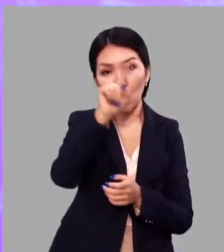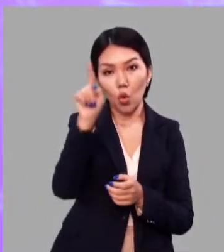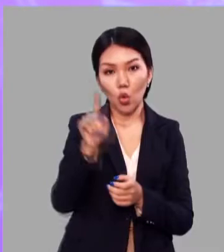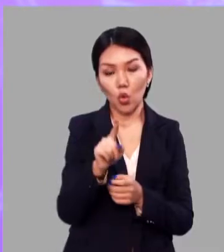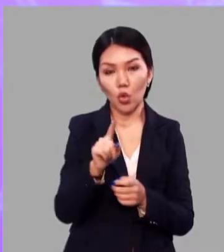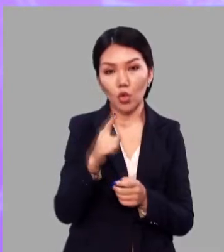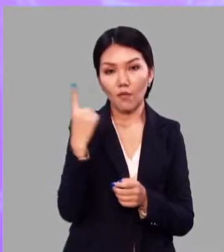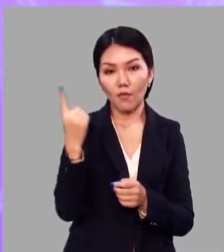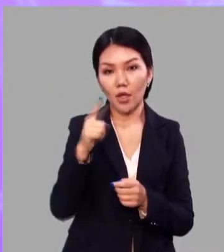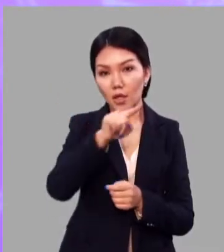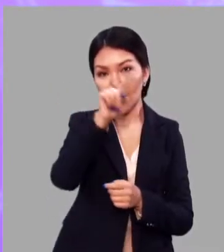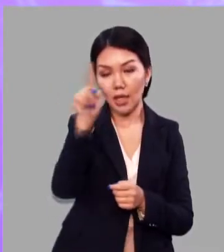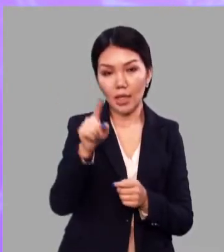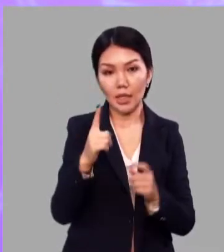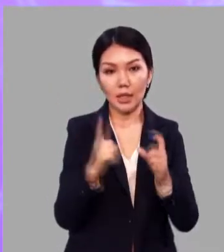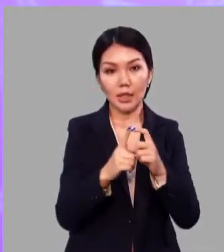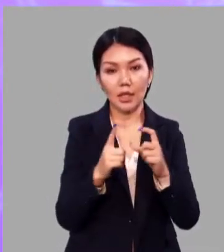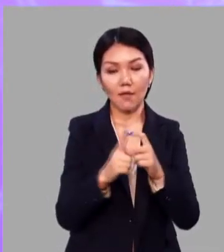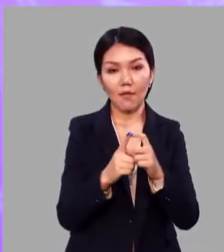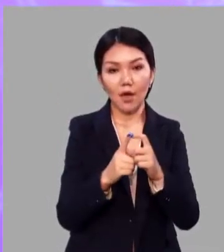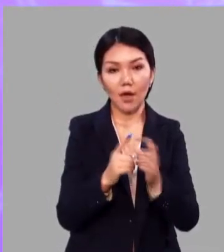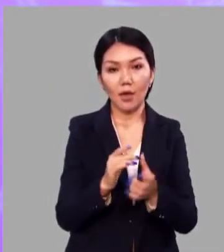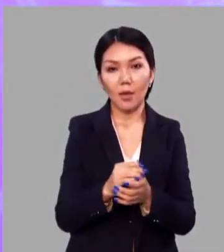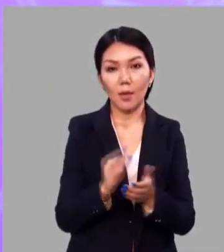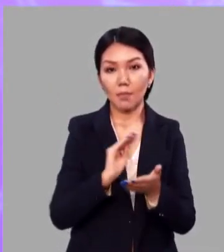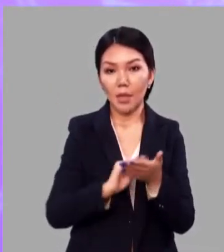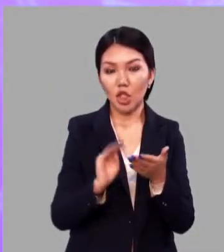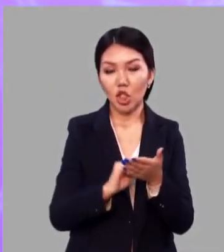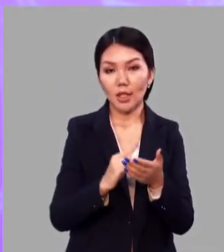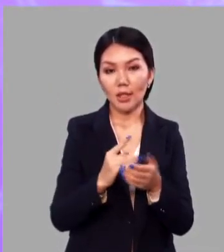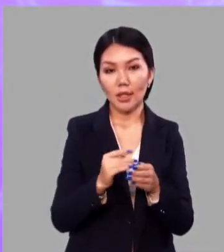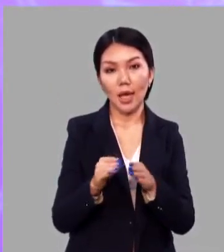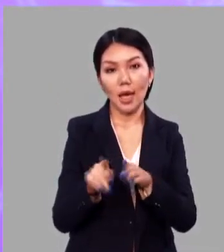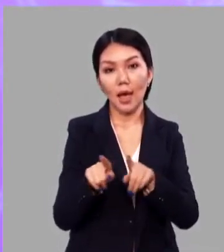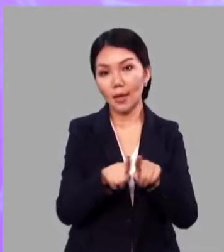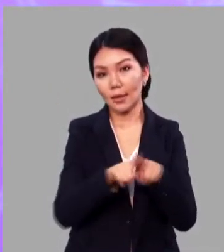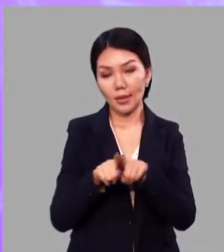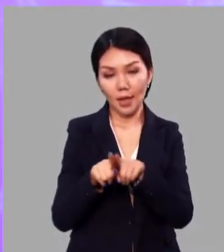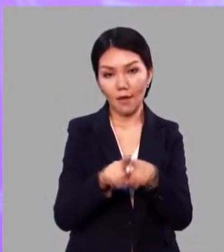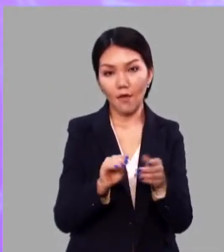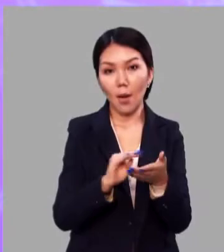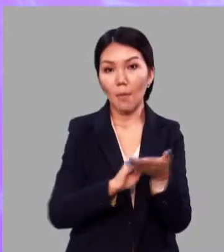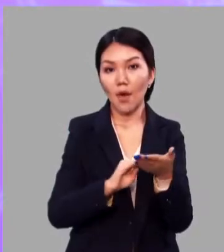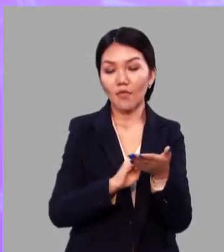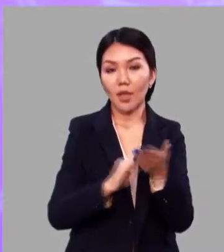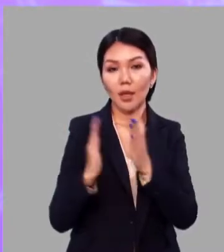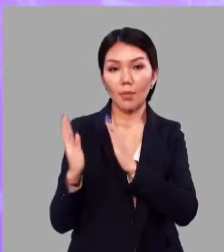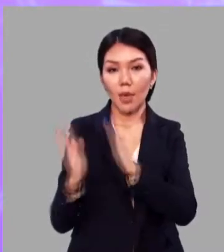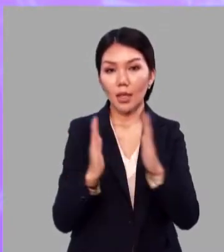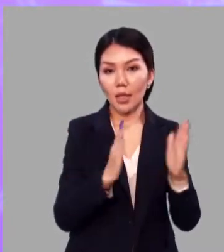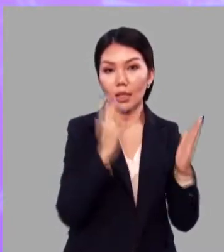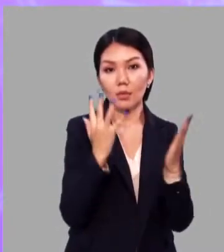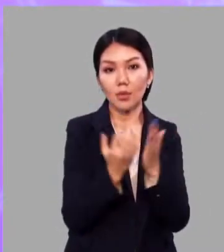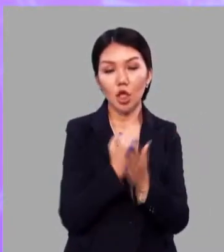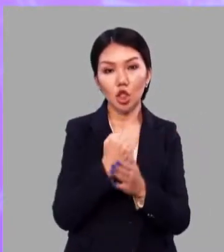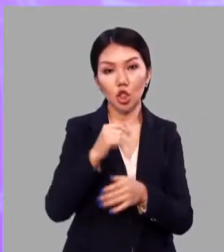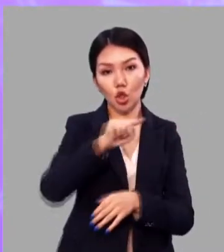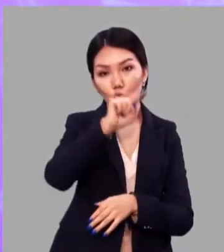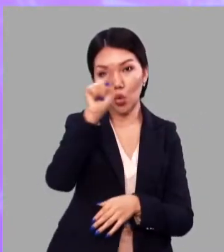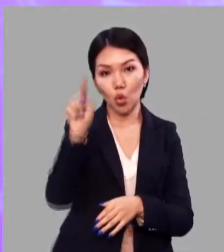обычно пишется одинаково. Повторим с вами алгоритм